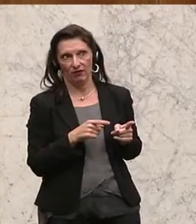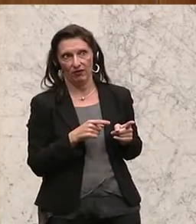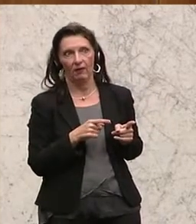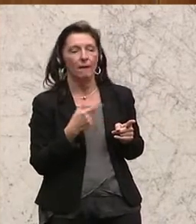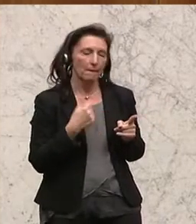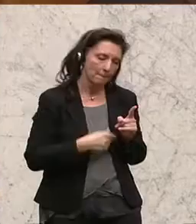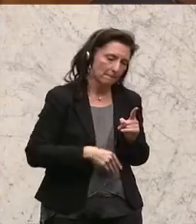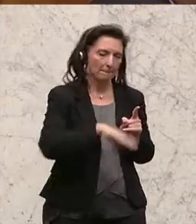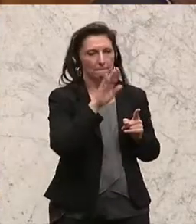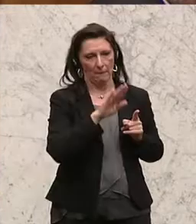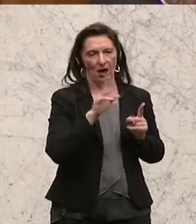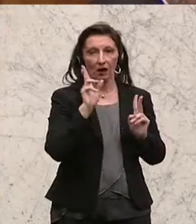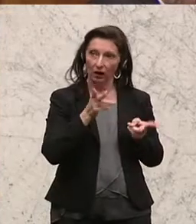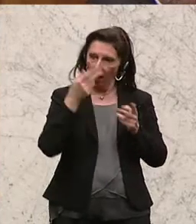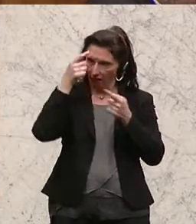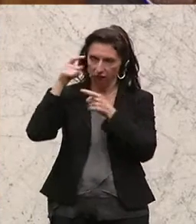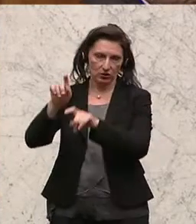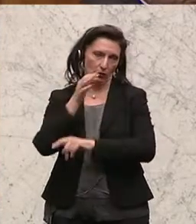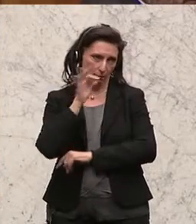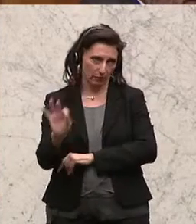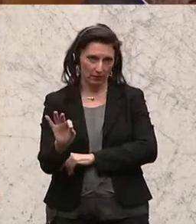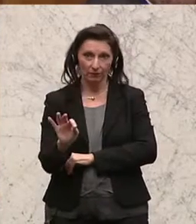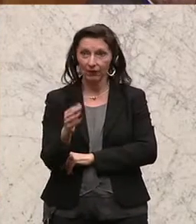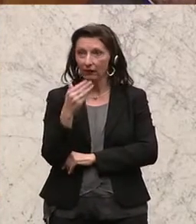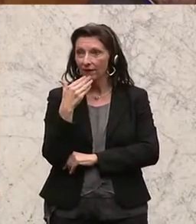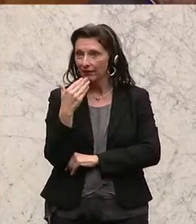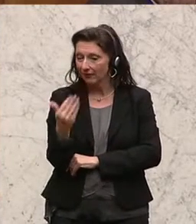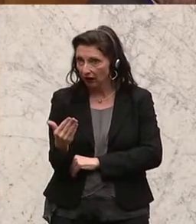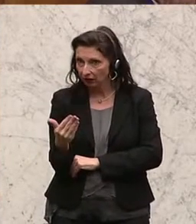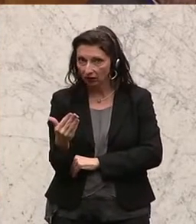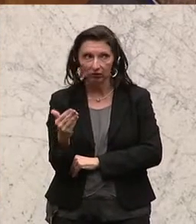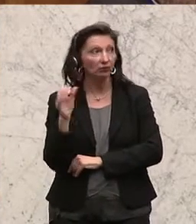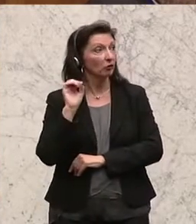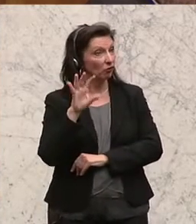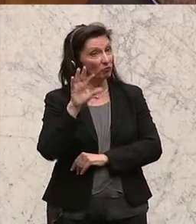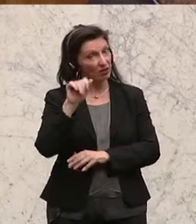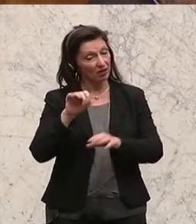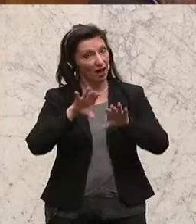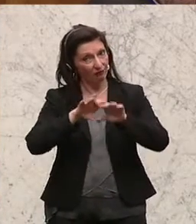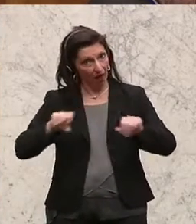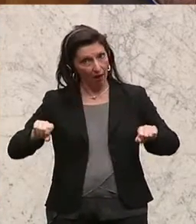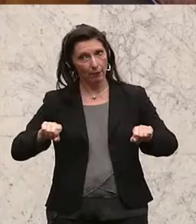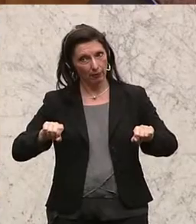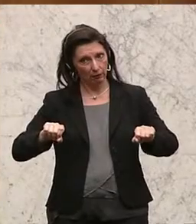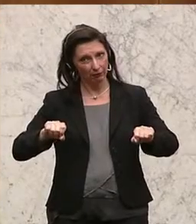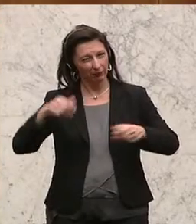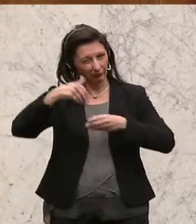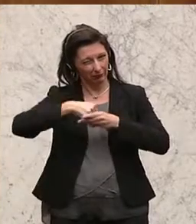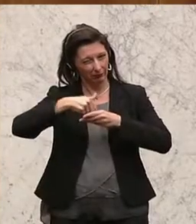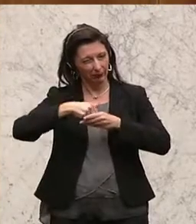stärken. Danke dafür, dass Sie bereit sind, die 15a-Vereinbarung über die 24